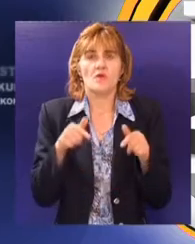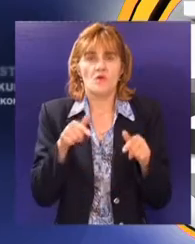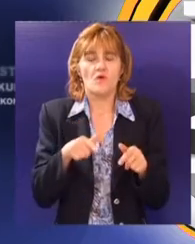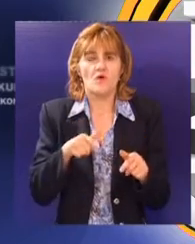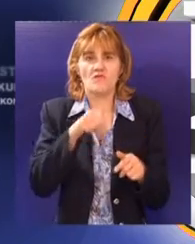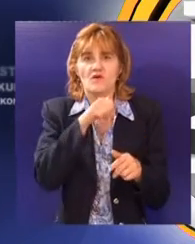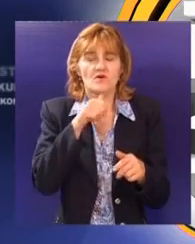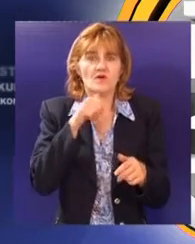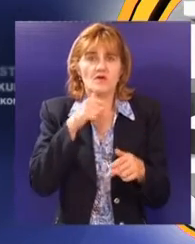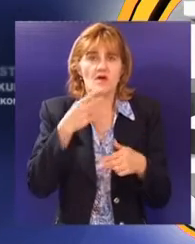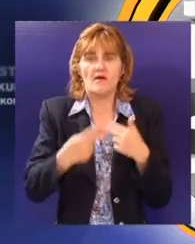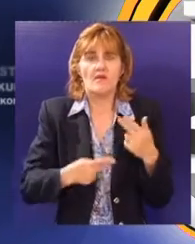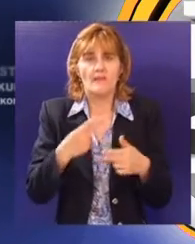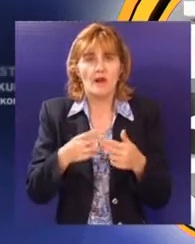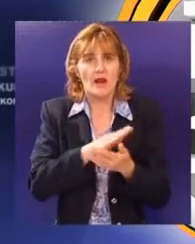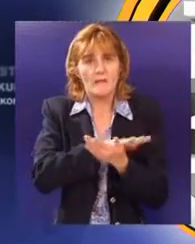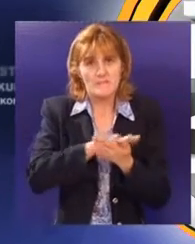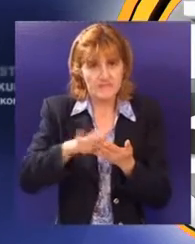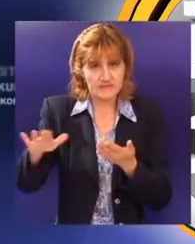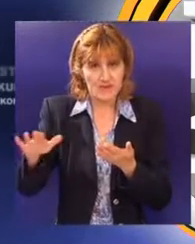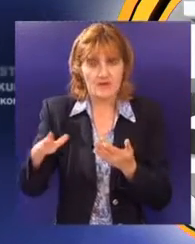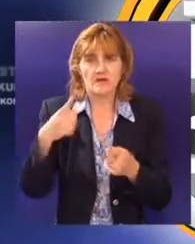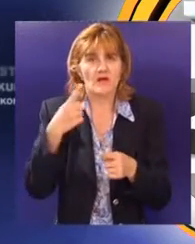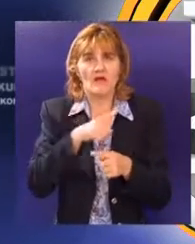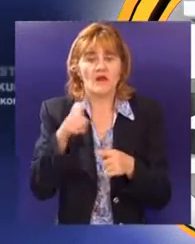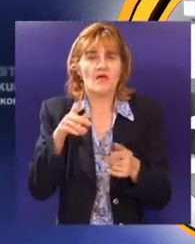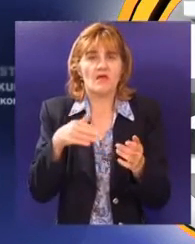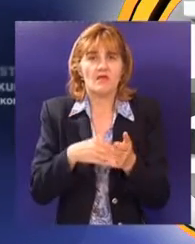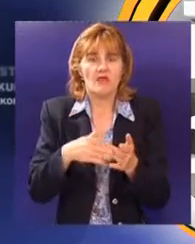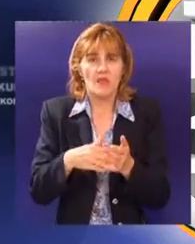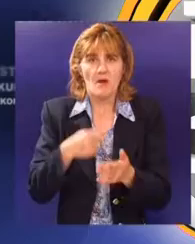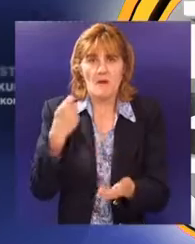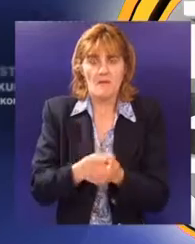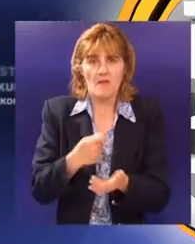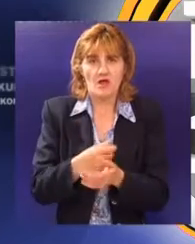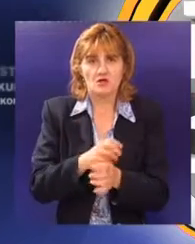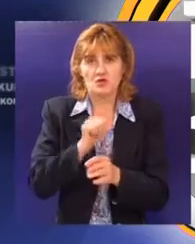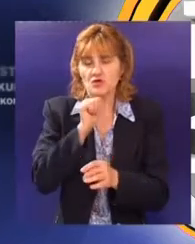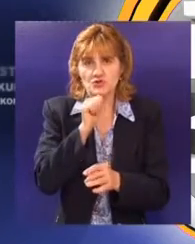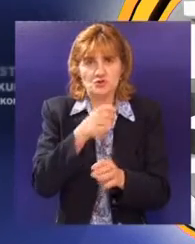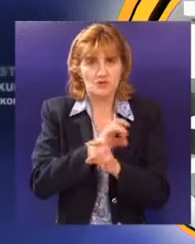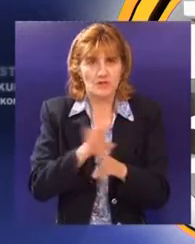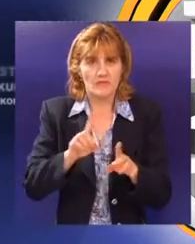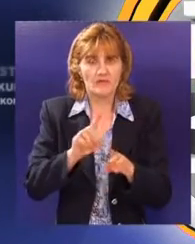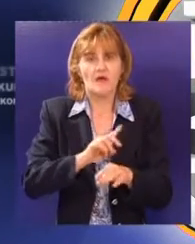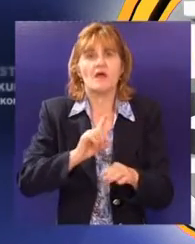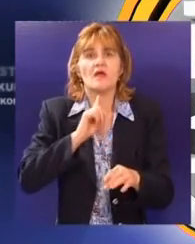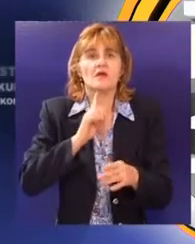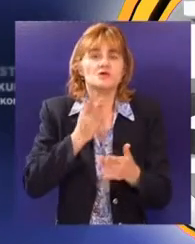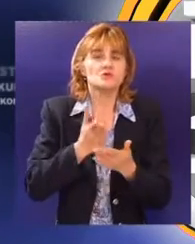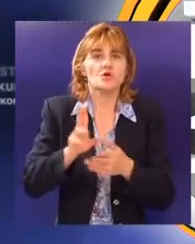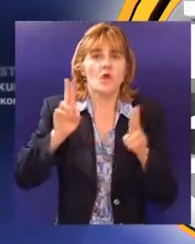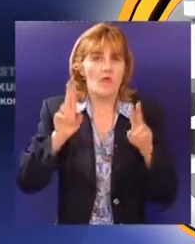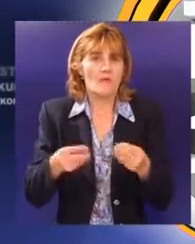Ovo tehnički pregled je besplatan. Ne treba, znači, vozači da plaćaju ni pregled, ni kaznu posle ako se